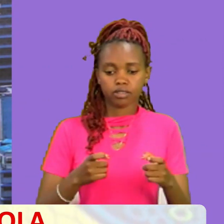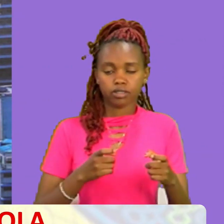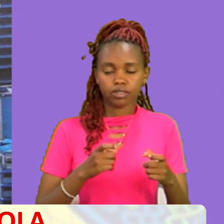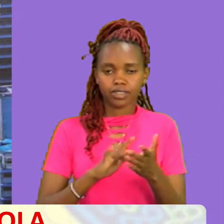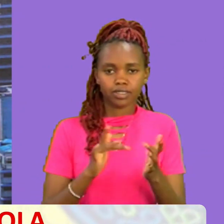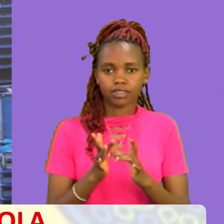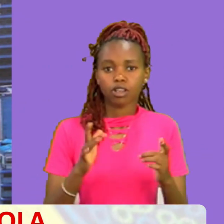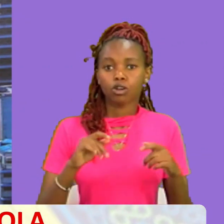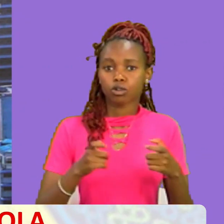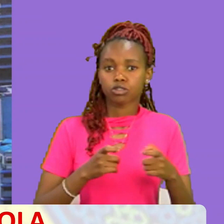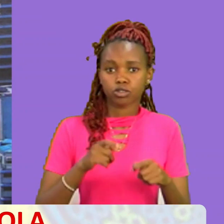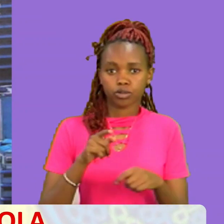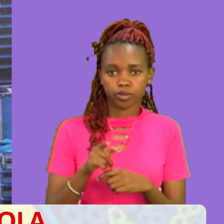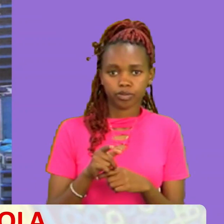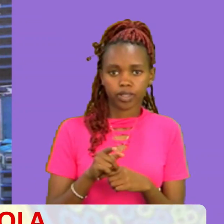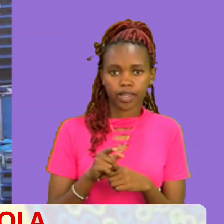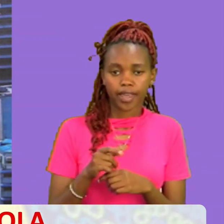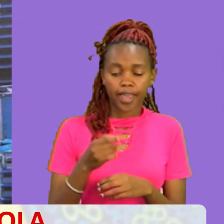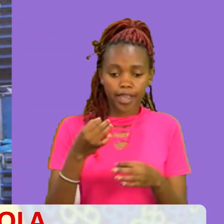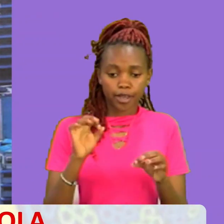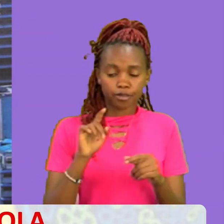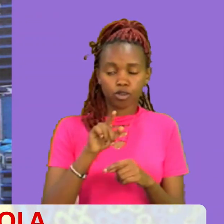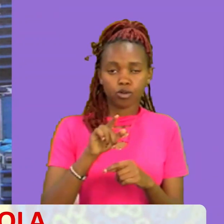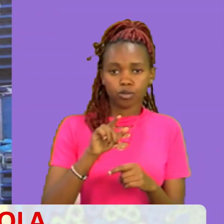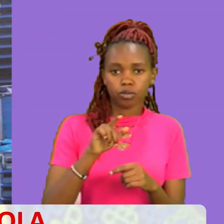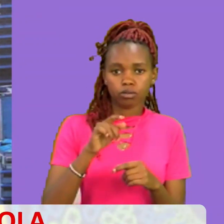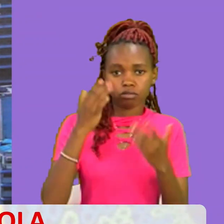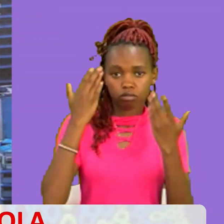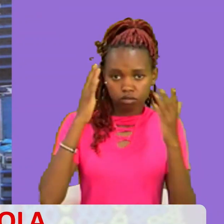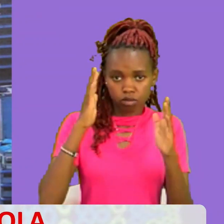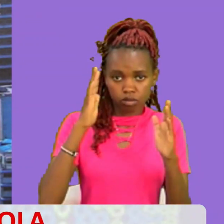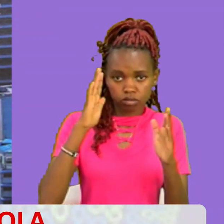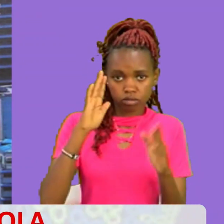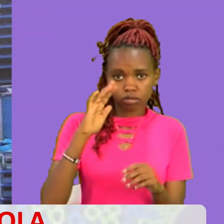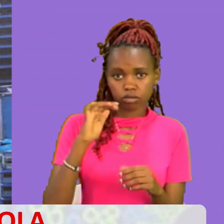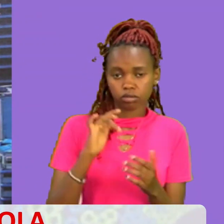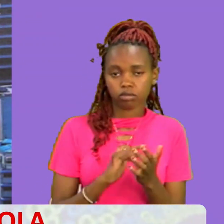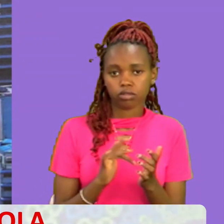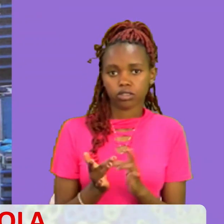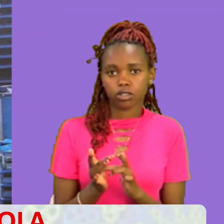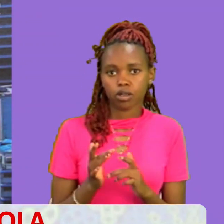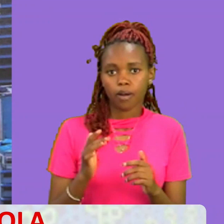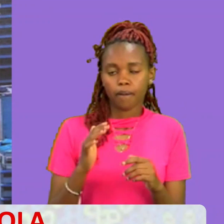kristo Wamujue Sasa Upya kupitia wewe Mpenzi Mtazamaji